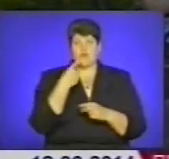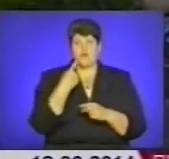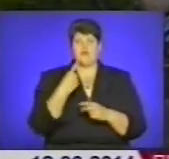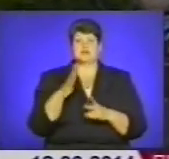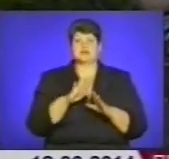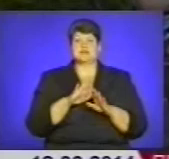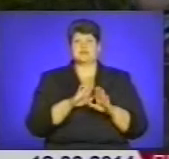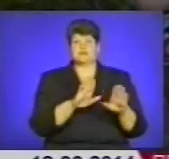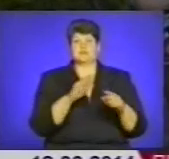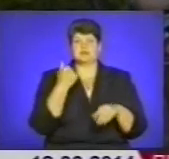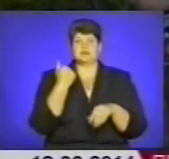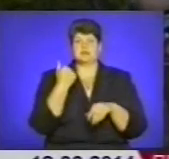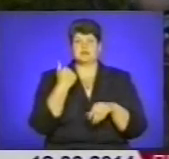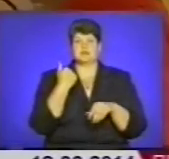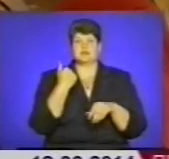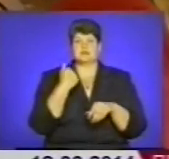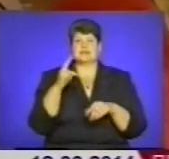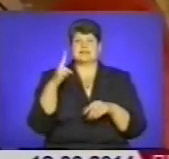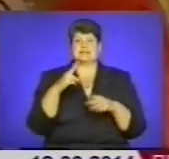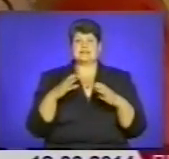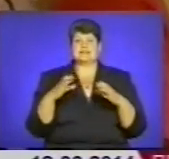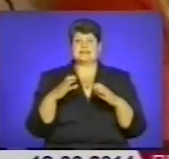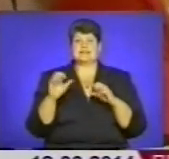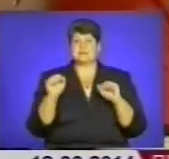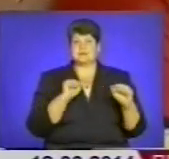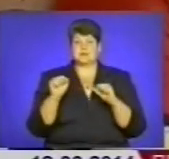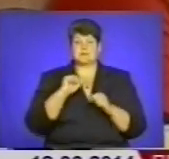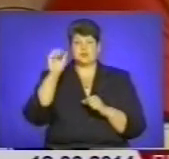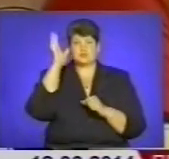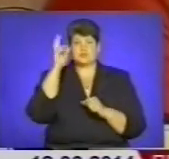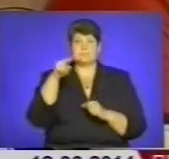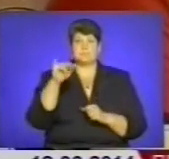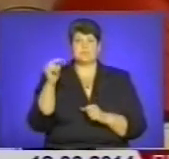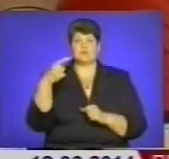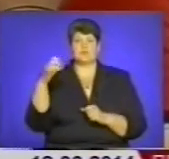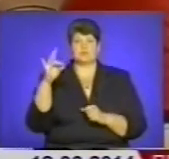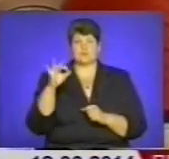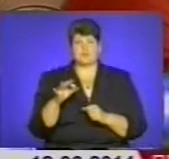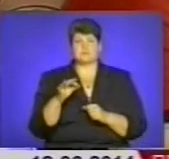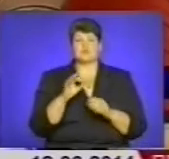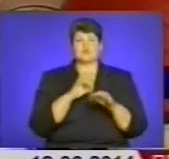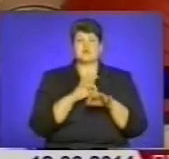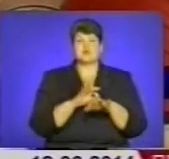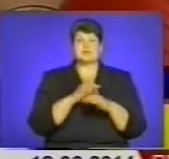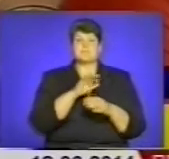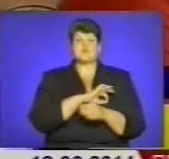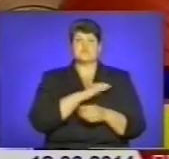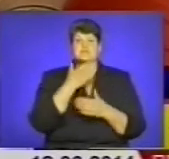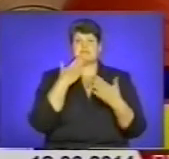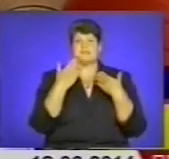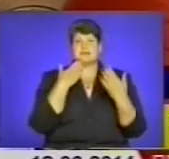освіти і науки ОДА Оксана Піхурко. На початку навчального року в обов'язковому порядку проводяться профілактичні бесіди і лекції,